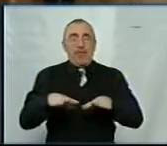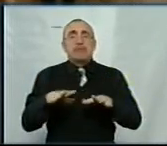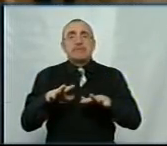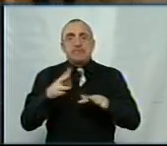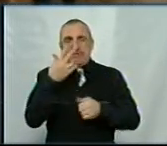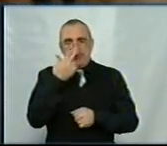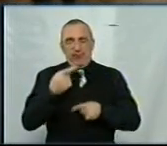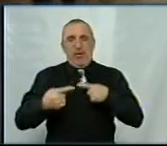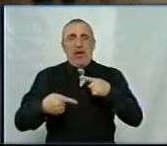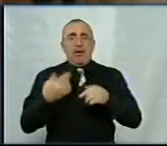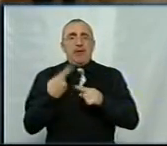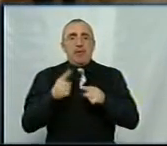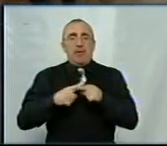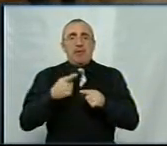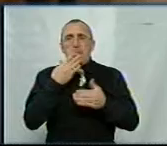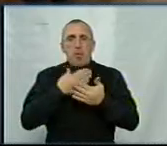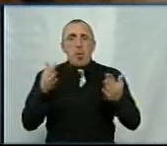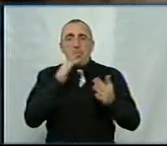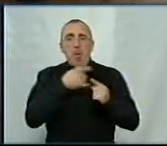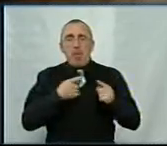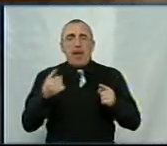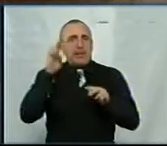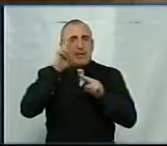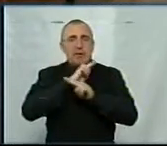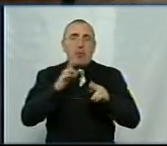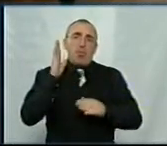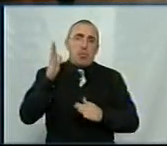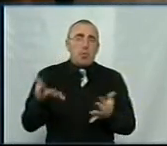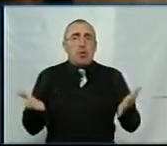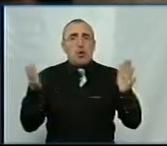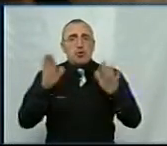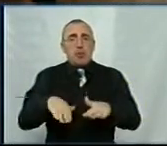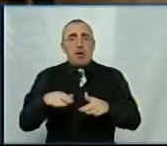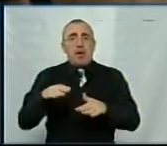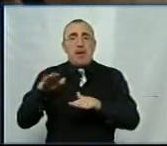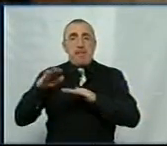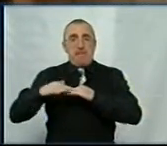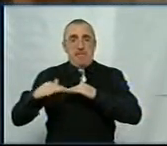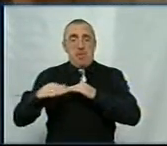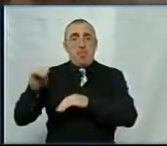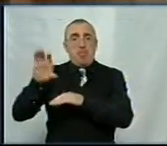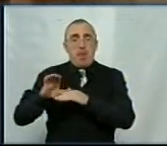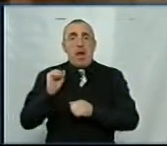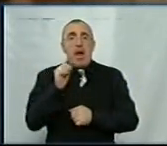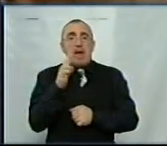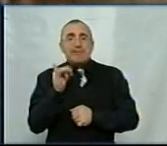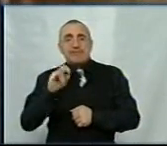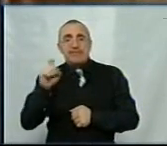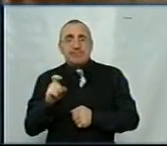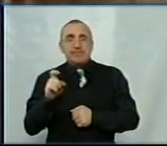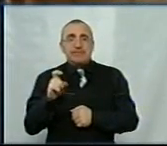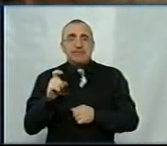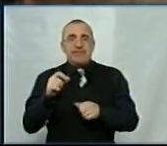А саме, ми до останнього моменту не знали, чи буде залишений у місцевих бюджетах акциз від реалізації